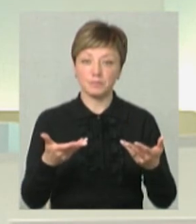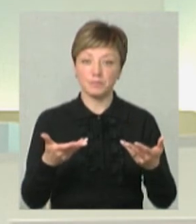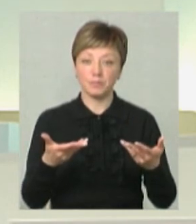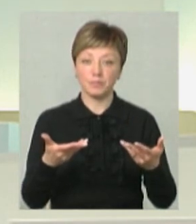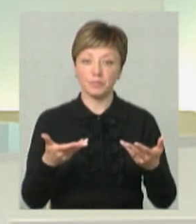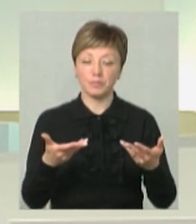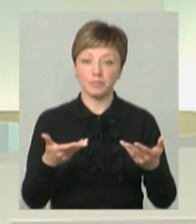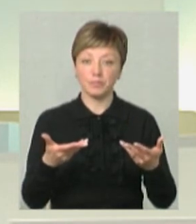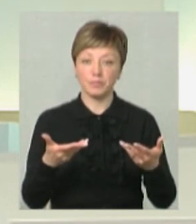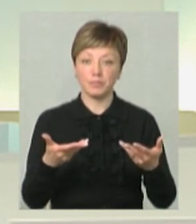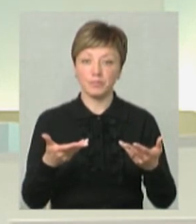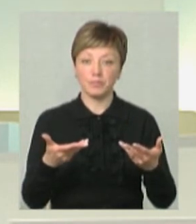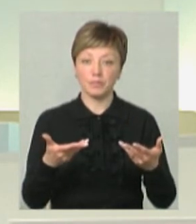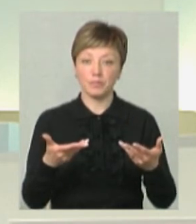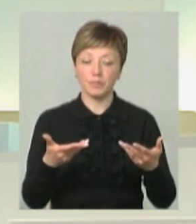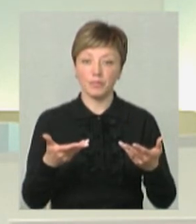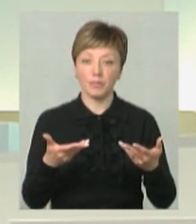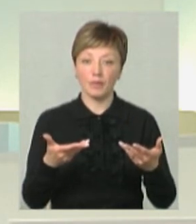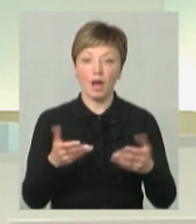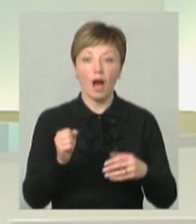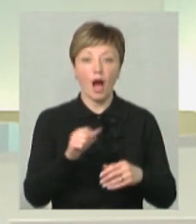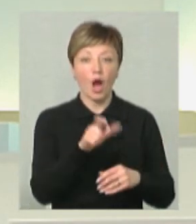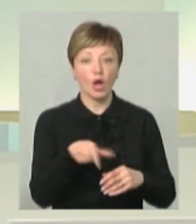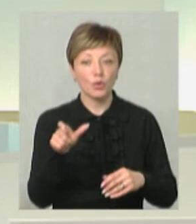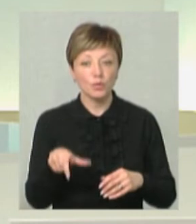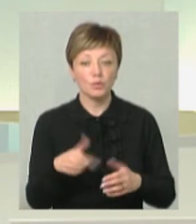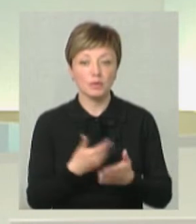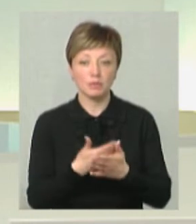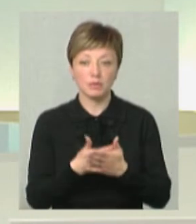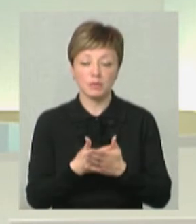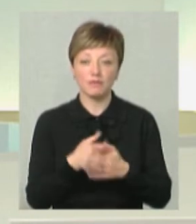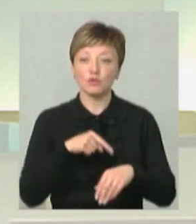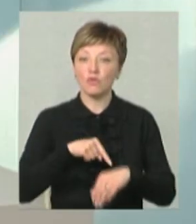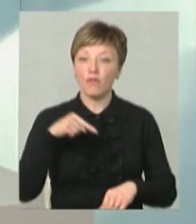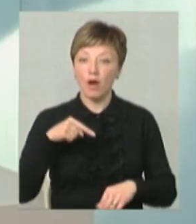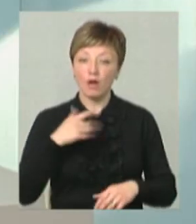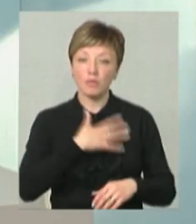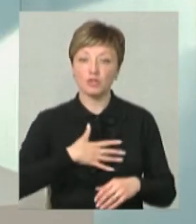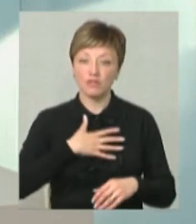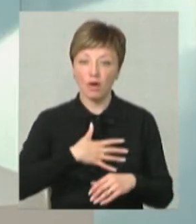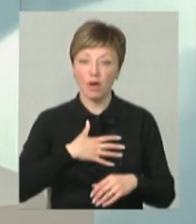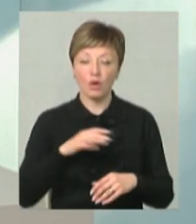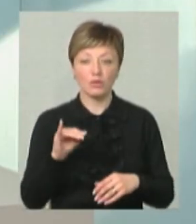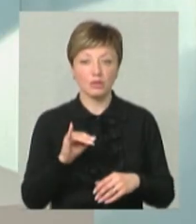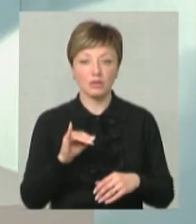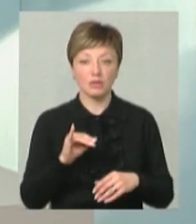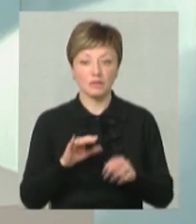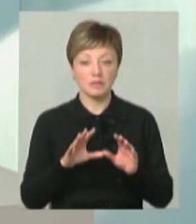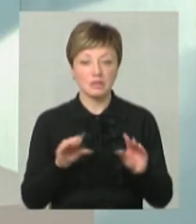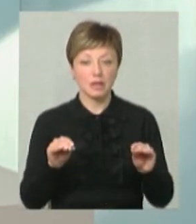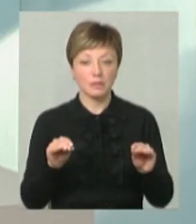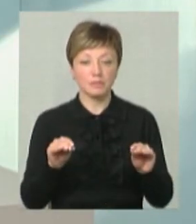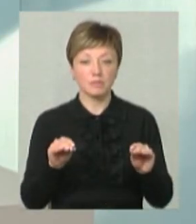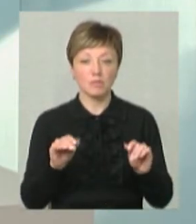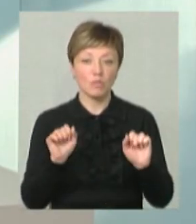вже його в матеріалі, а люди також відчувають, переживають і це все. Тут,